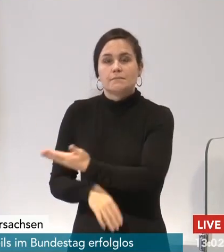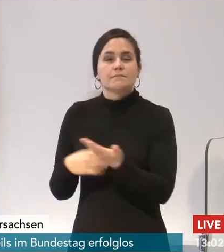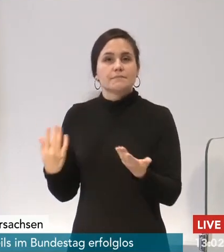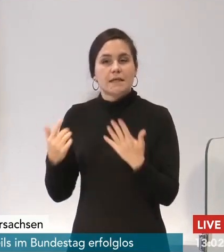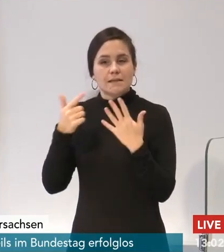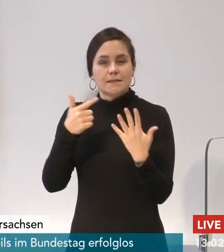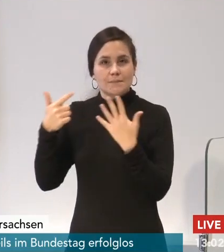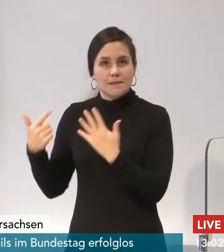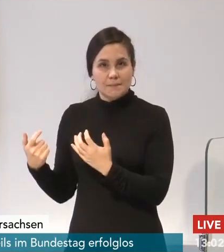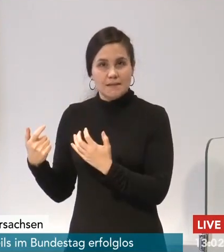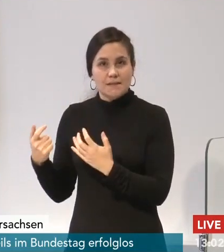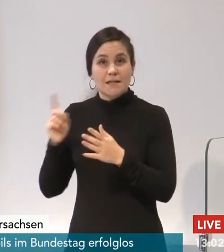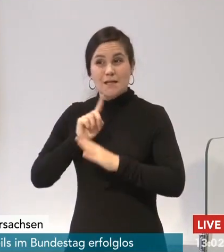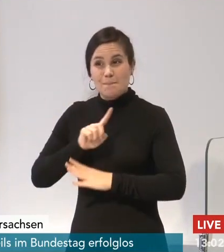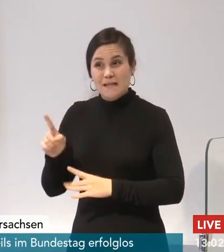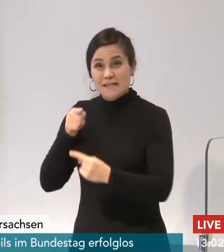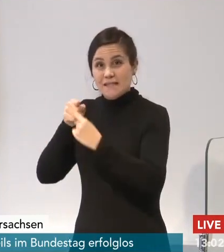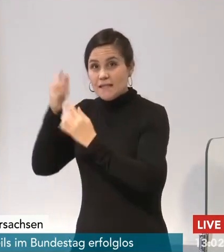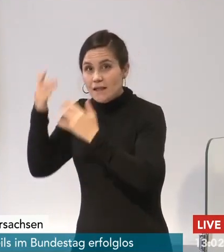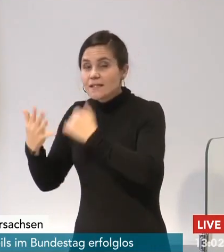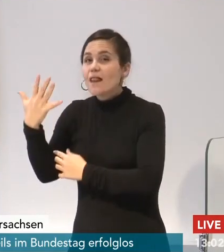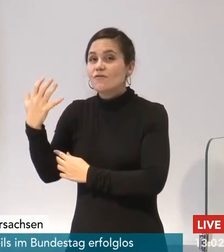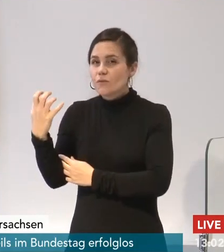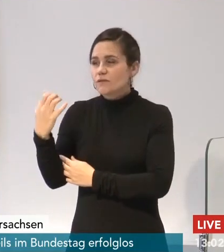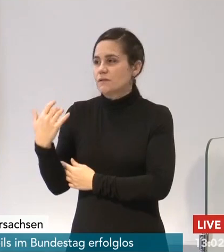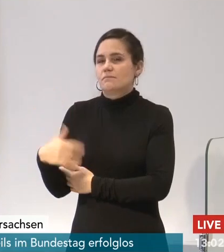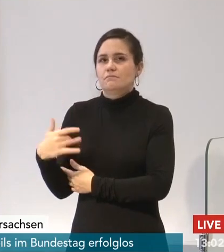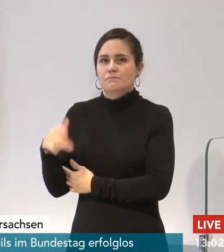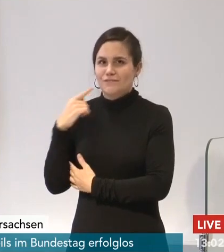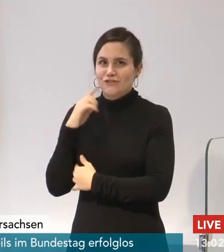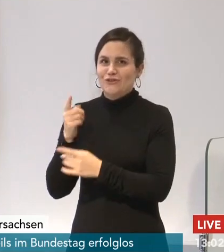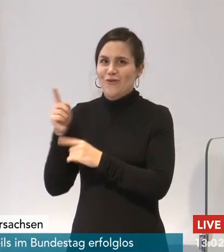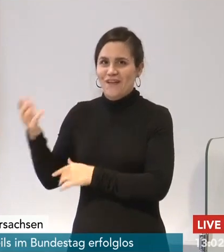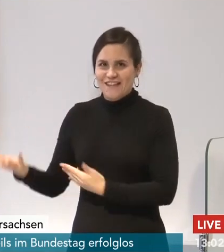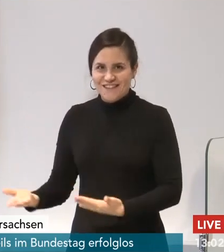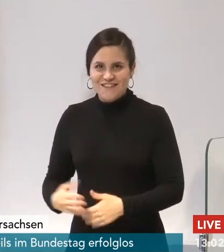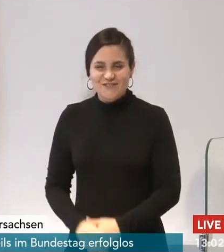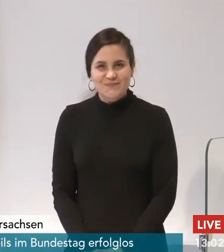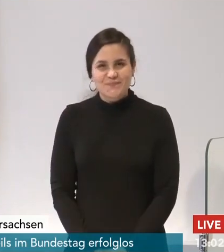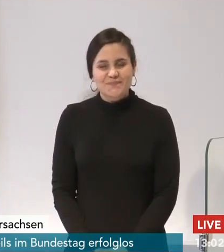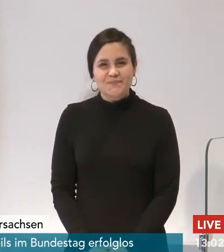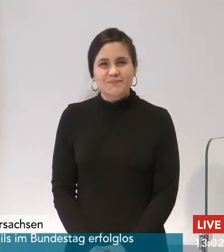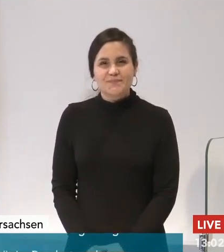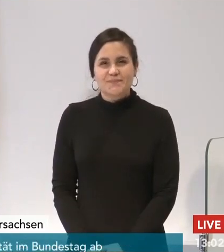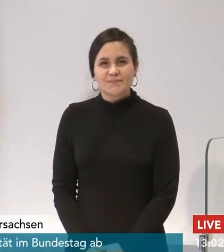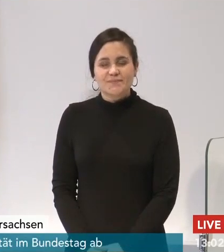50, ist noch ein Stück Weg zu gehen. Und vor allen Dingen, wir haben auch unverändert